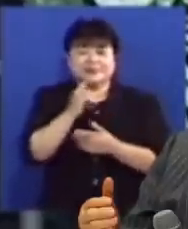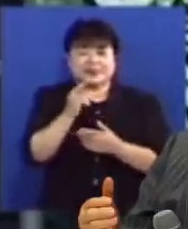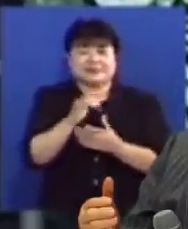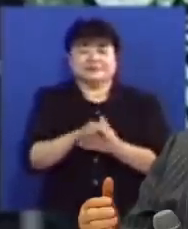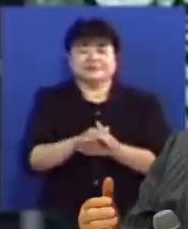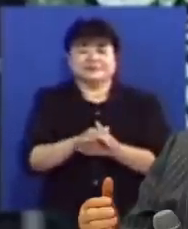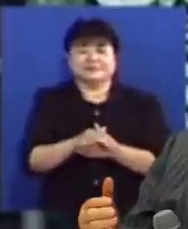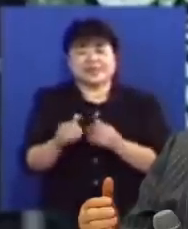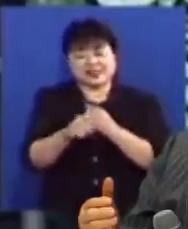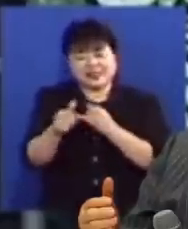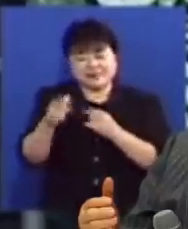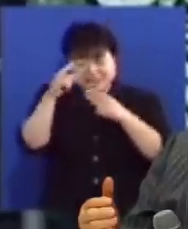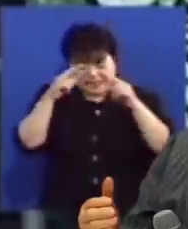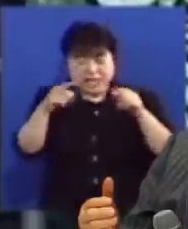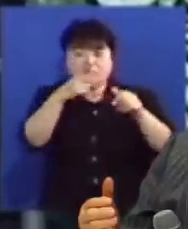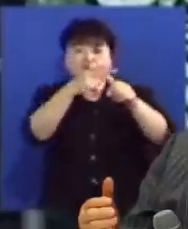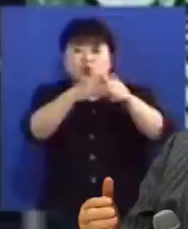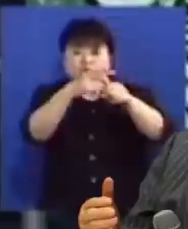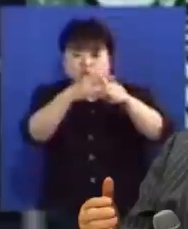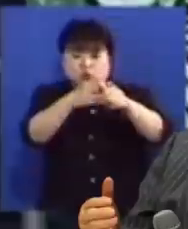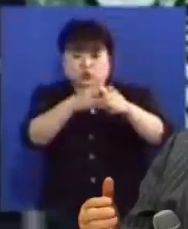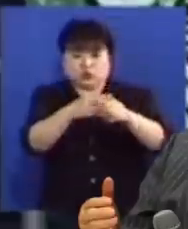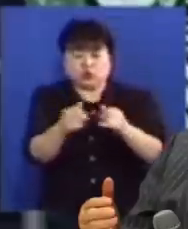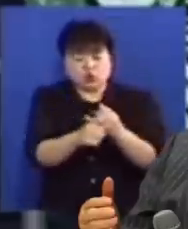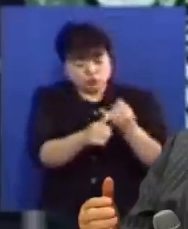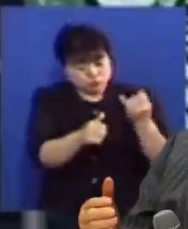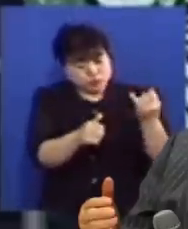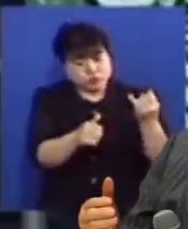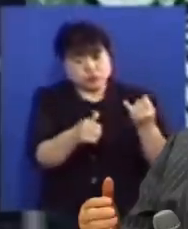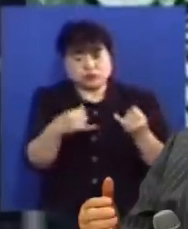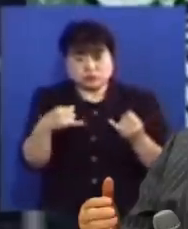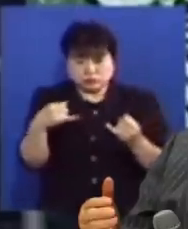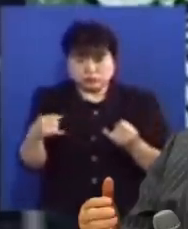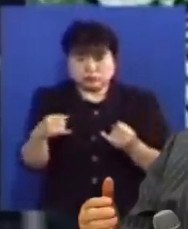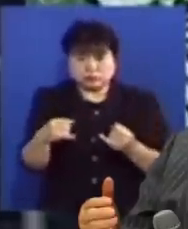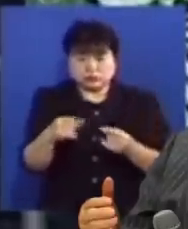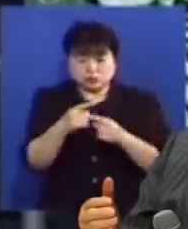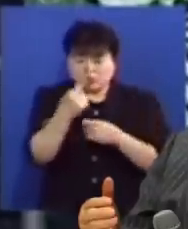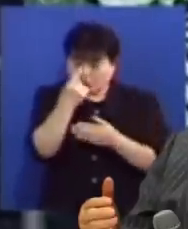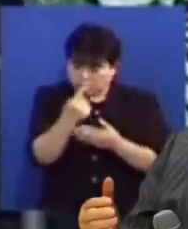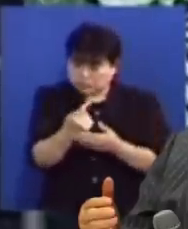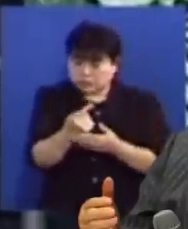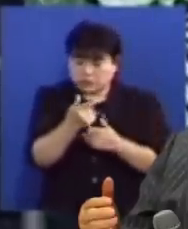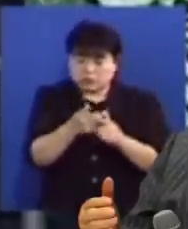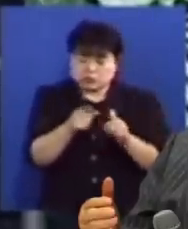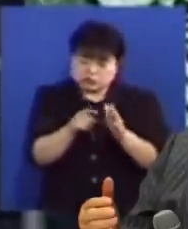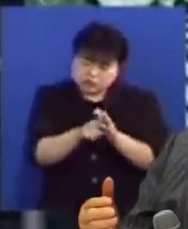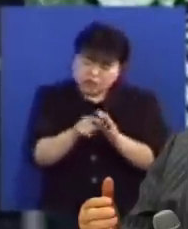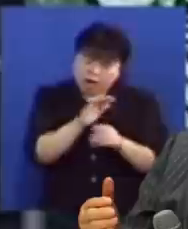남편이 대학 교수입니다 아내도 애들도 다 교회에 나와서 예수를 잘 믿는데 남편도